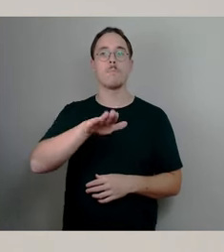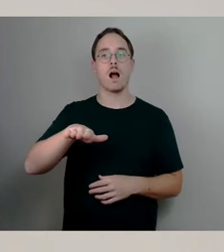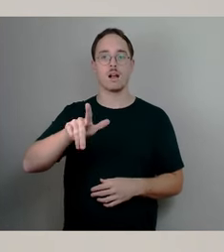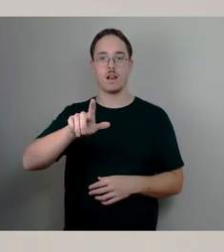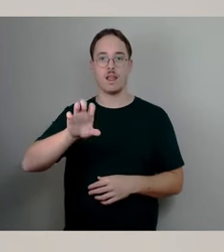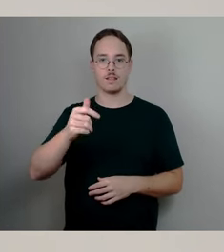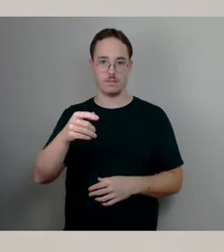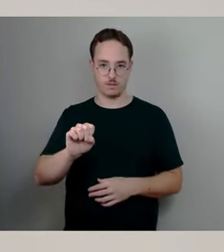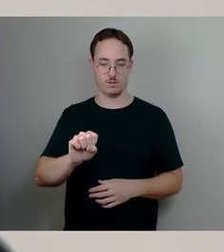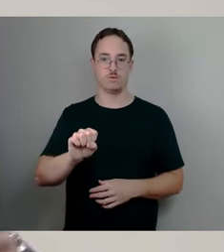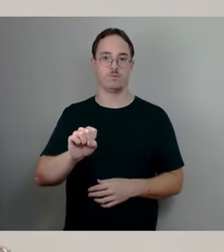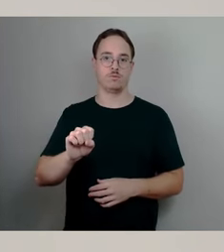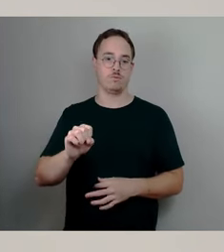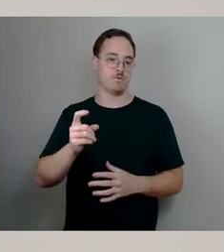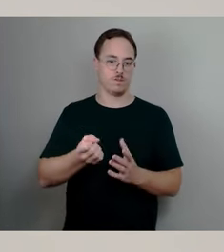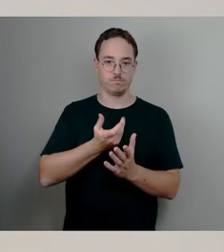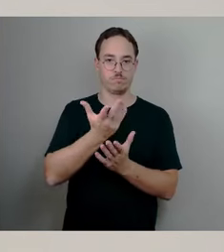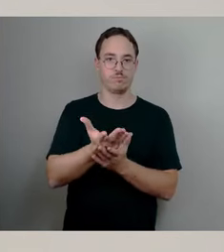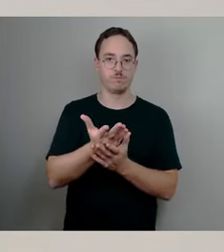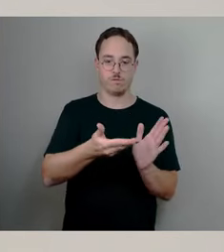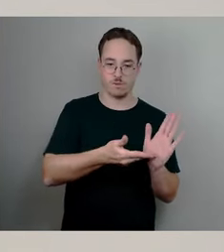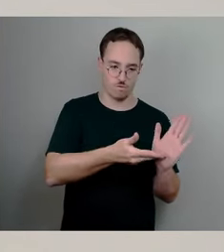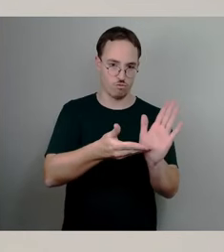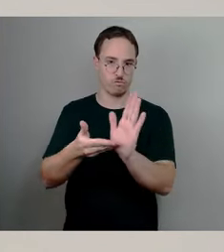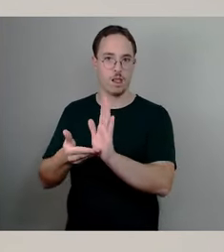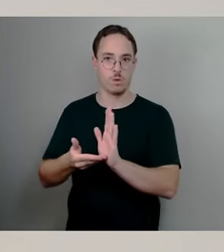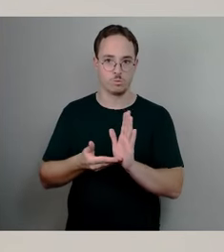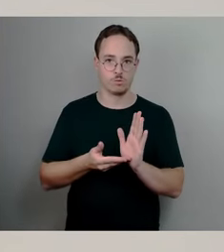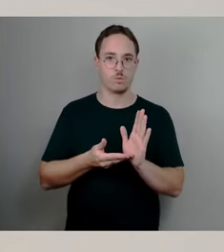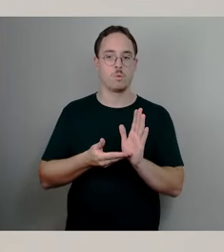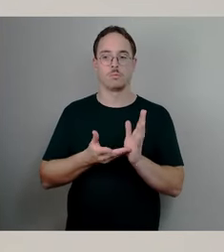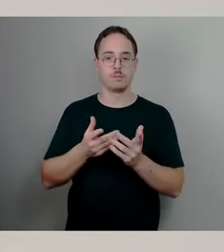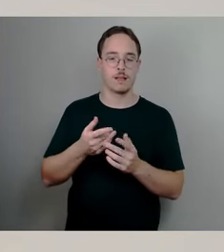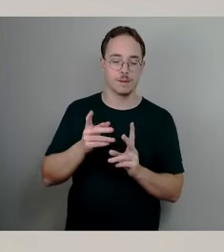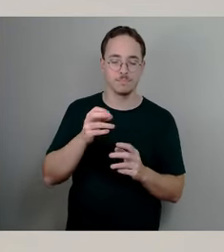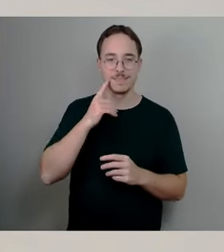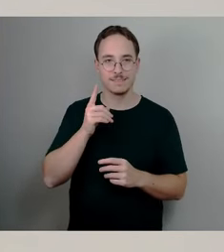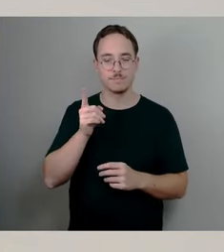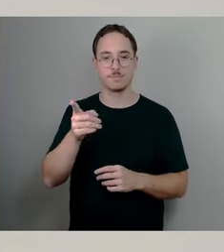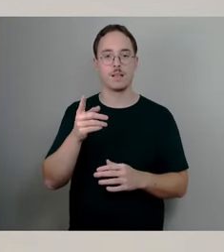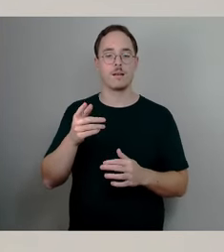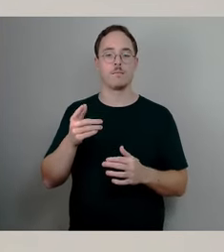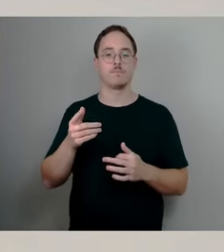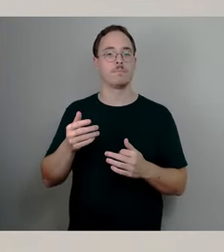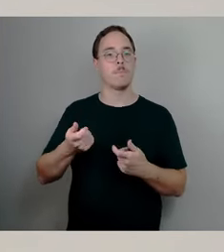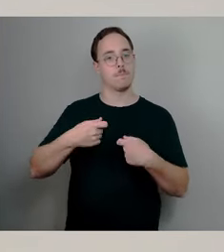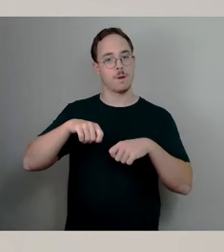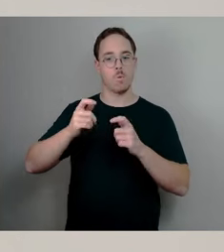28., also Ihnen, den Mitgliedern des Bauausschusses, am 28. November in der Sitzung vorstellen.